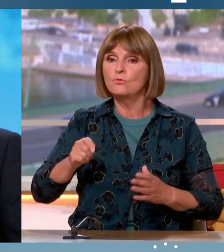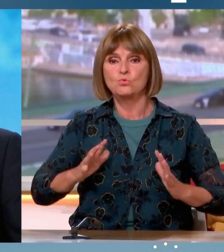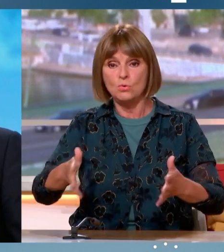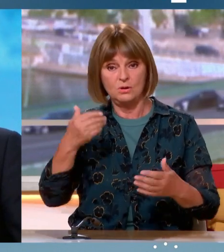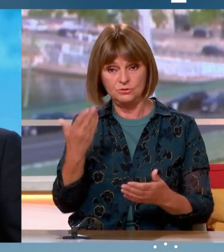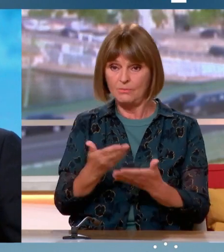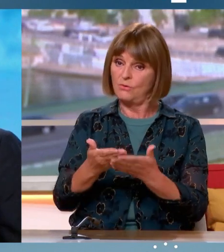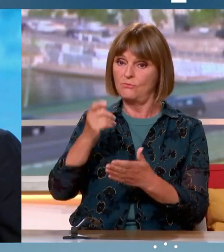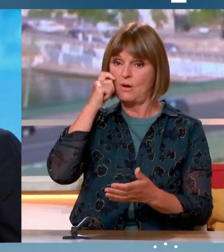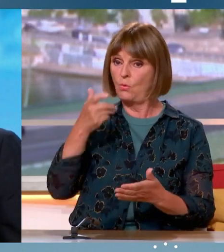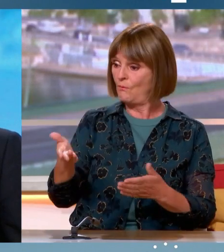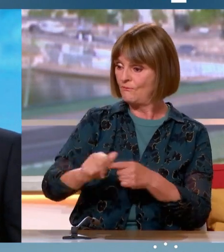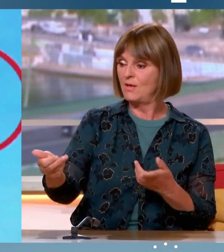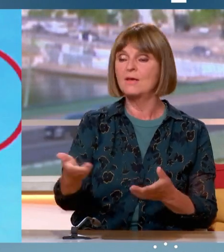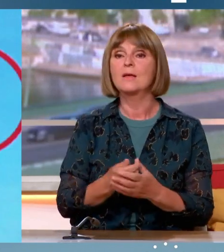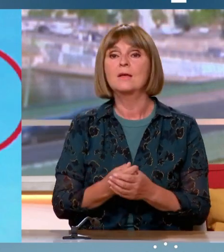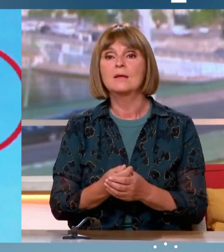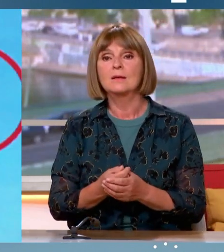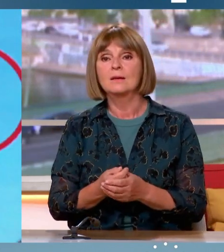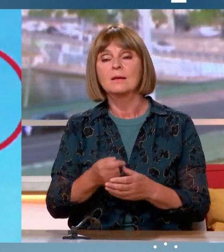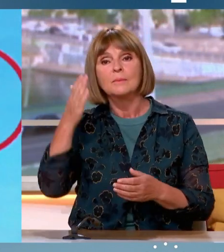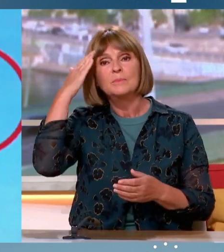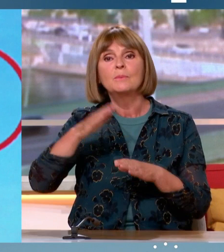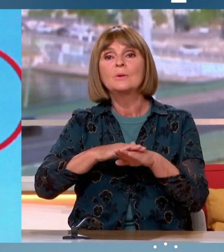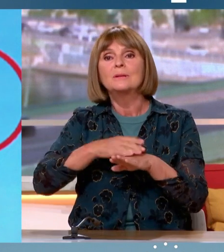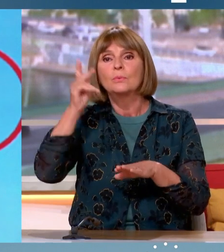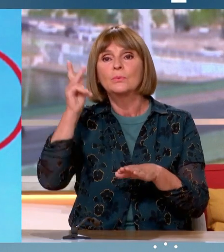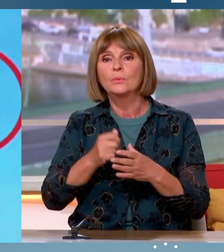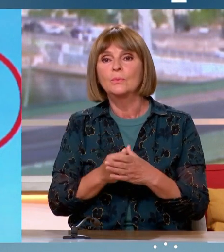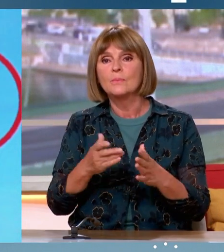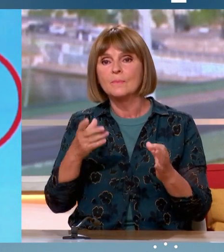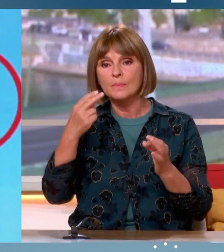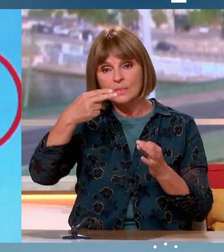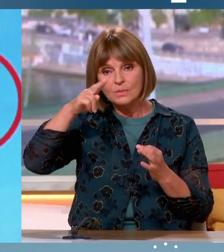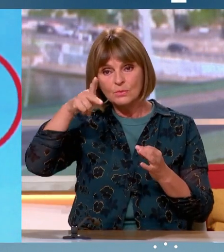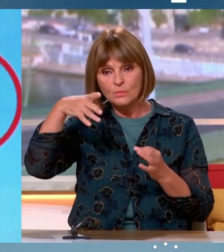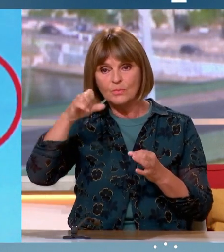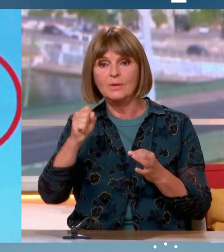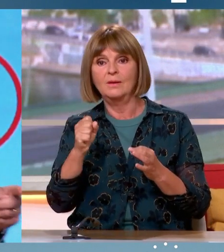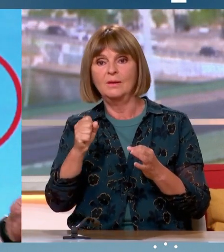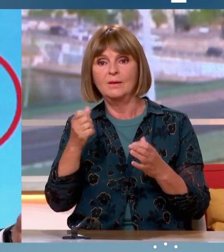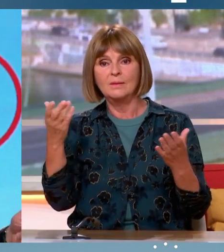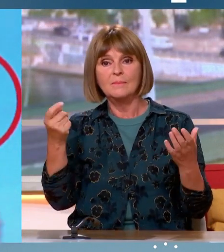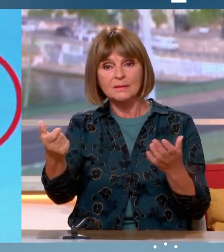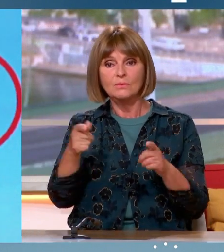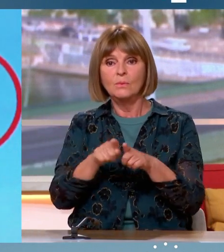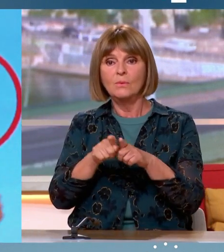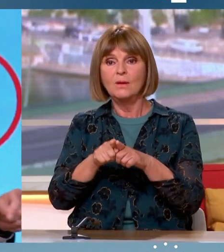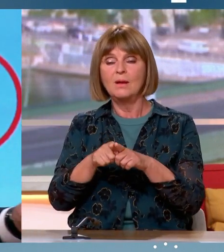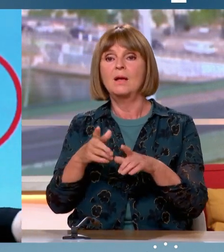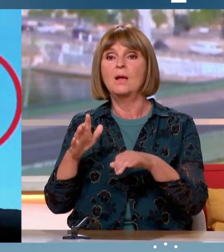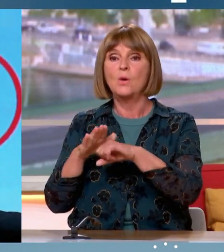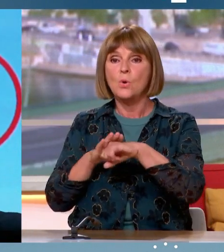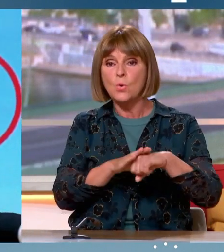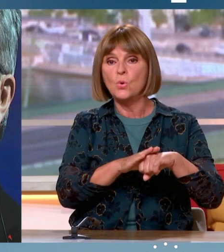montré. Moi ce que je constate aujourd'hui, si on va un petit peu plus dans la politique M. Wittenberg, c'est que la NUP finalement, on est presque sur un cartel des gauches, c'est une addition